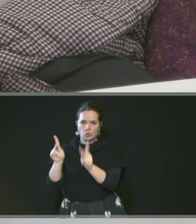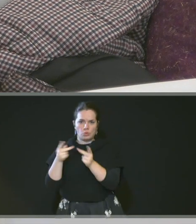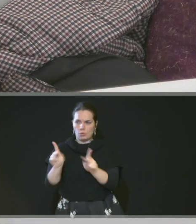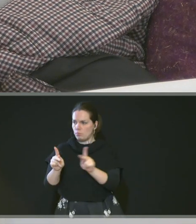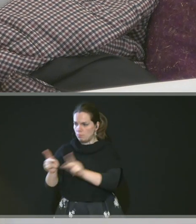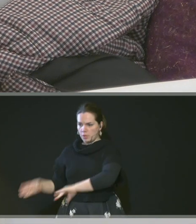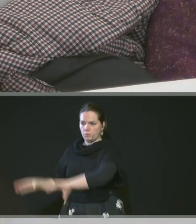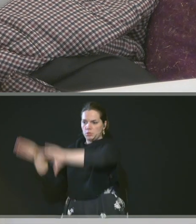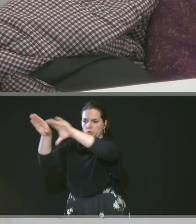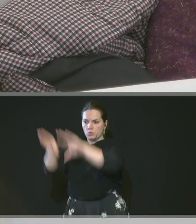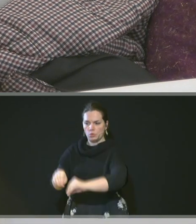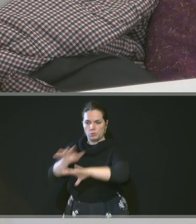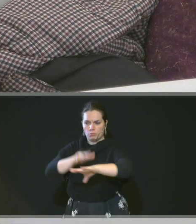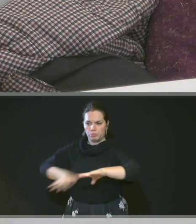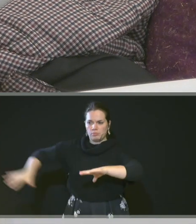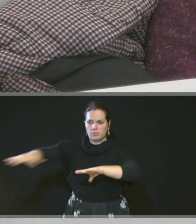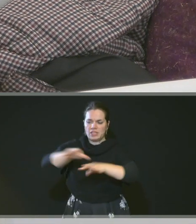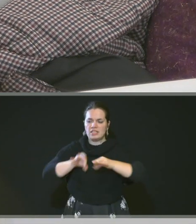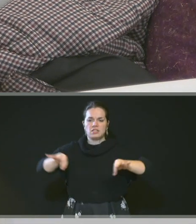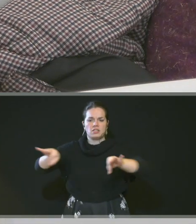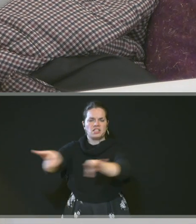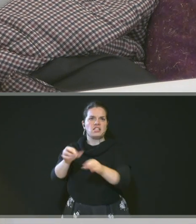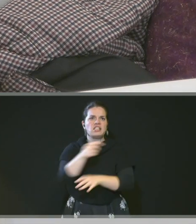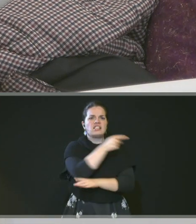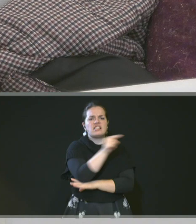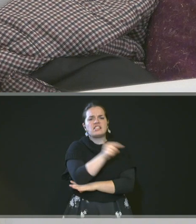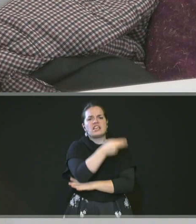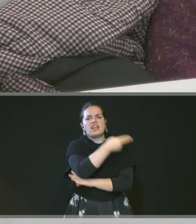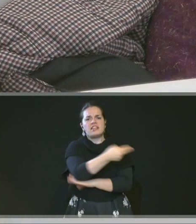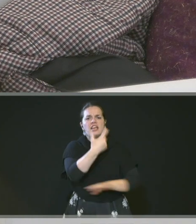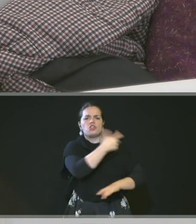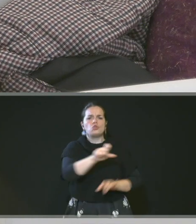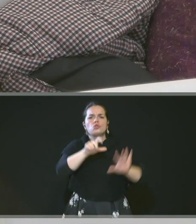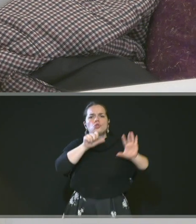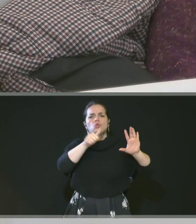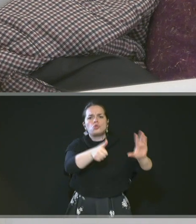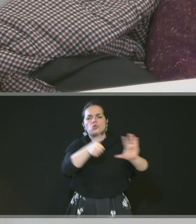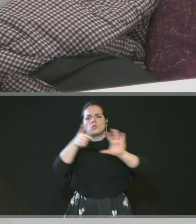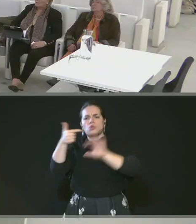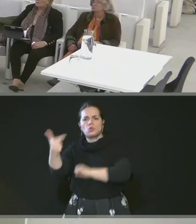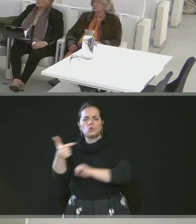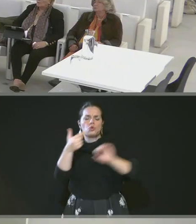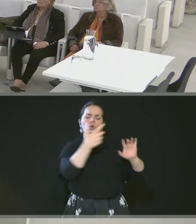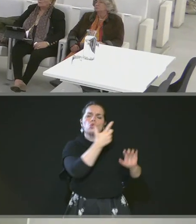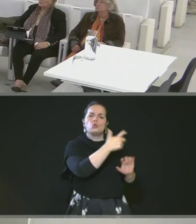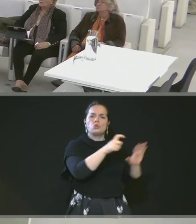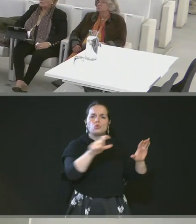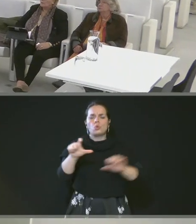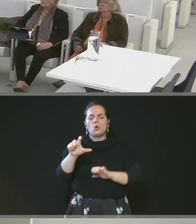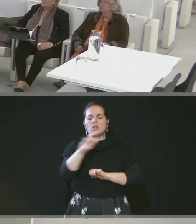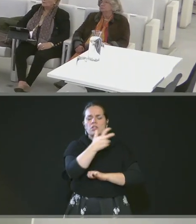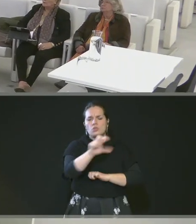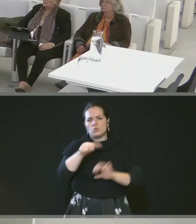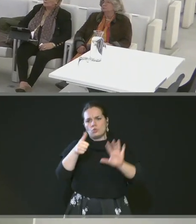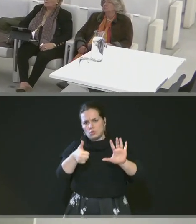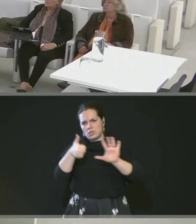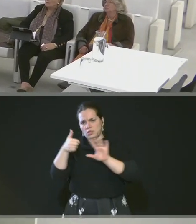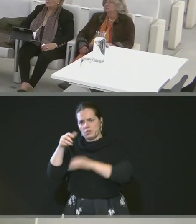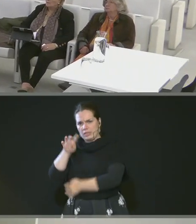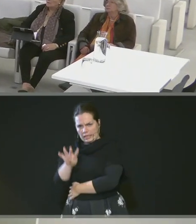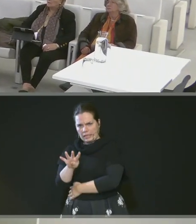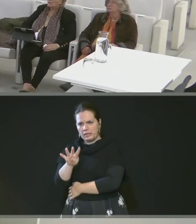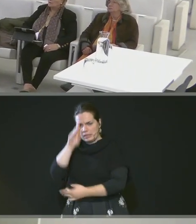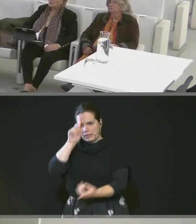parcelles ZN 262, 63, 34, ZN 55P à Saint-Père pour la